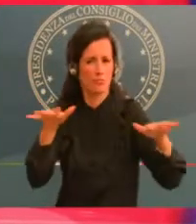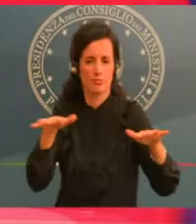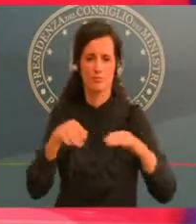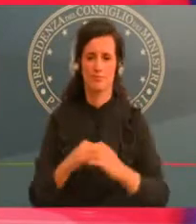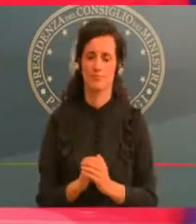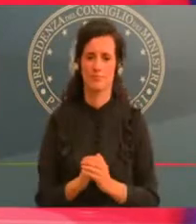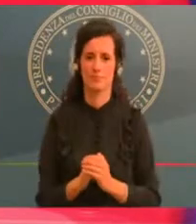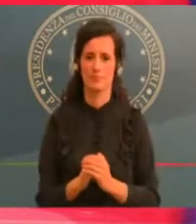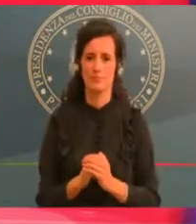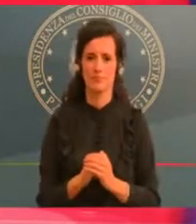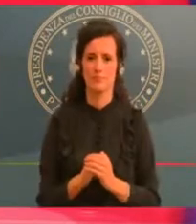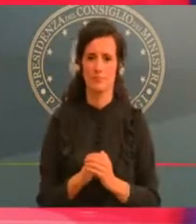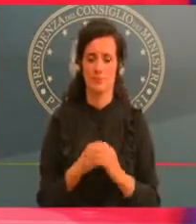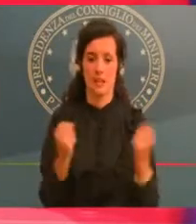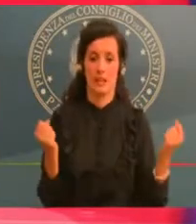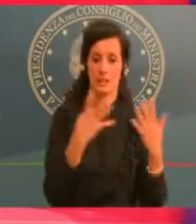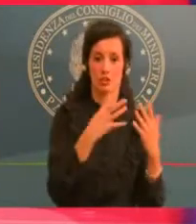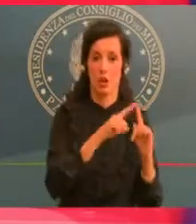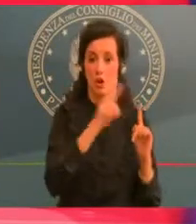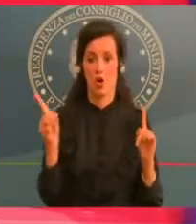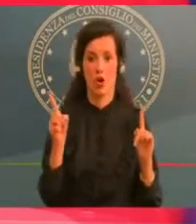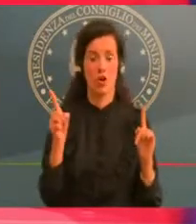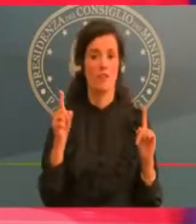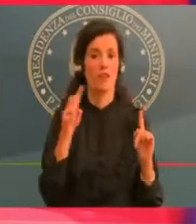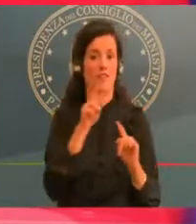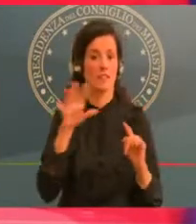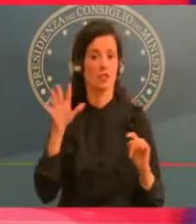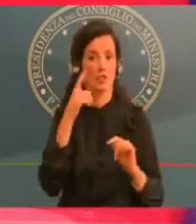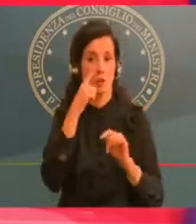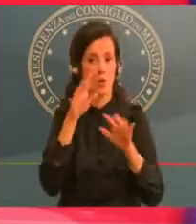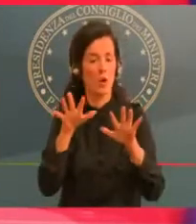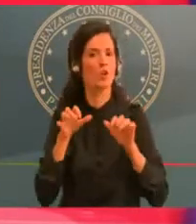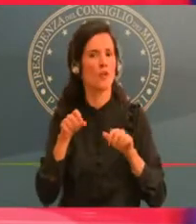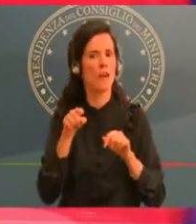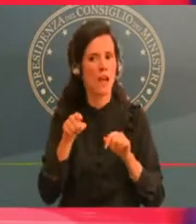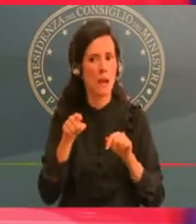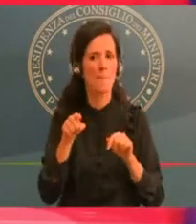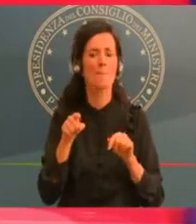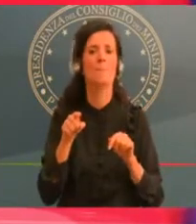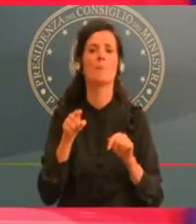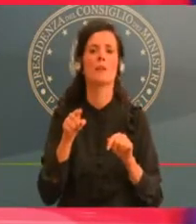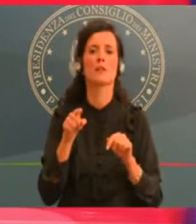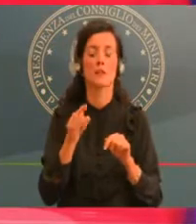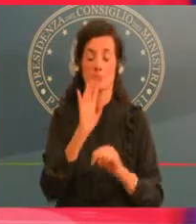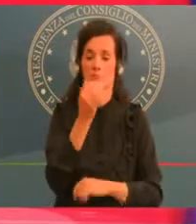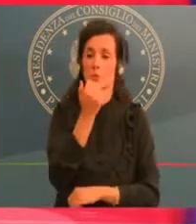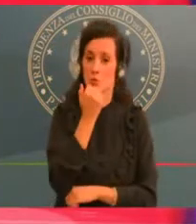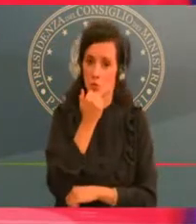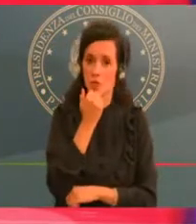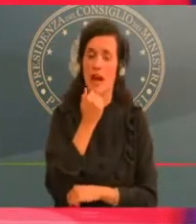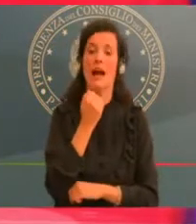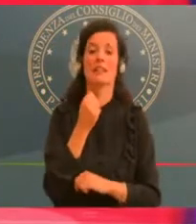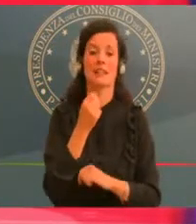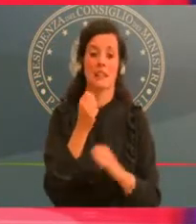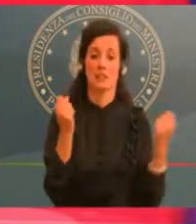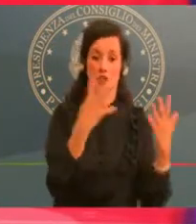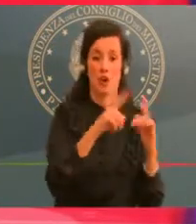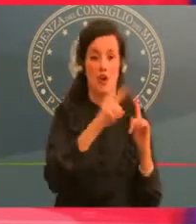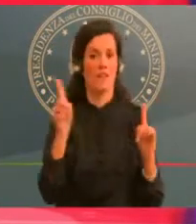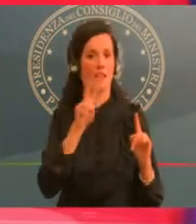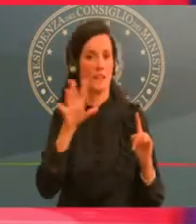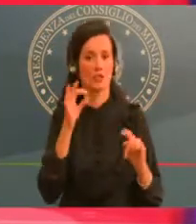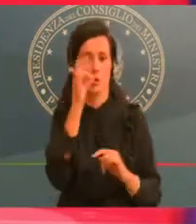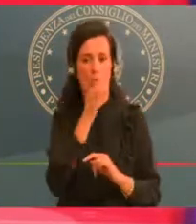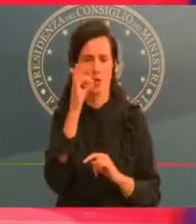raddoppiato rispetto alla settimana precedente. E infatti l